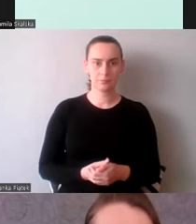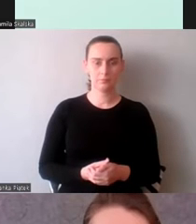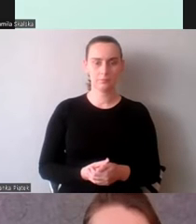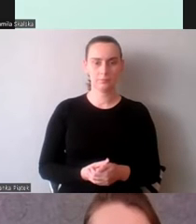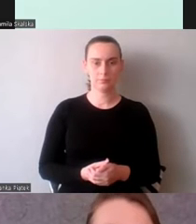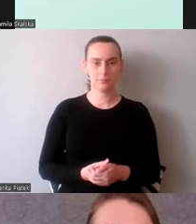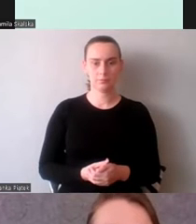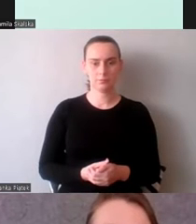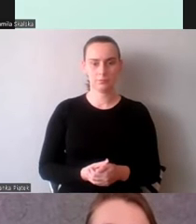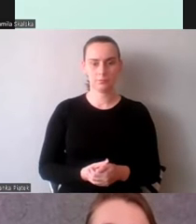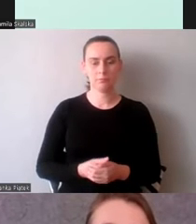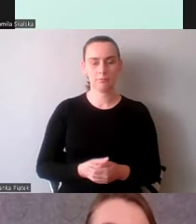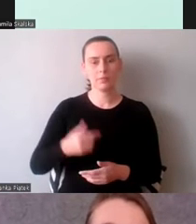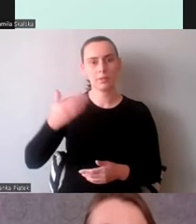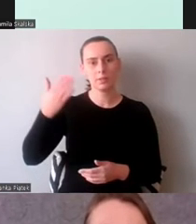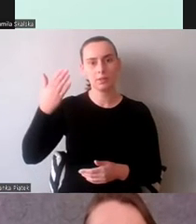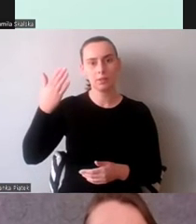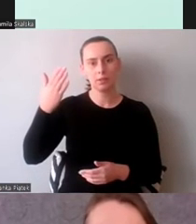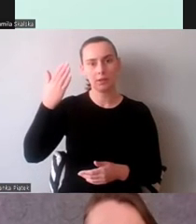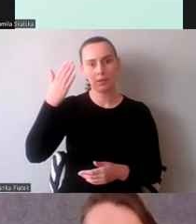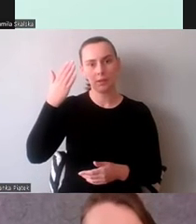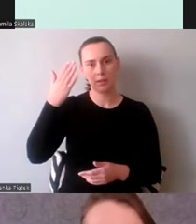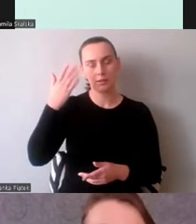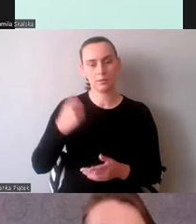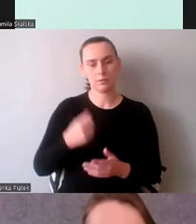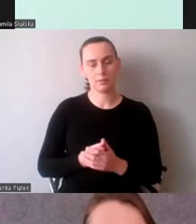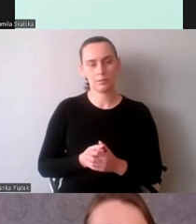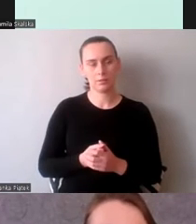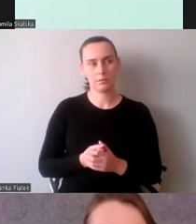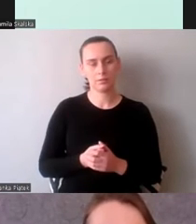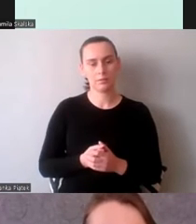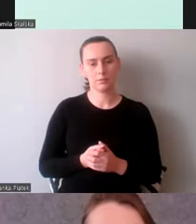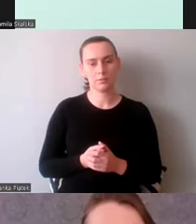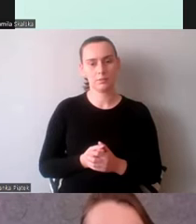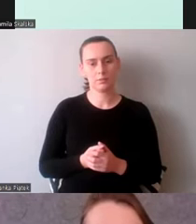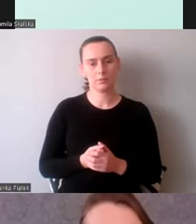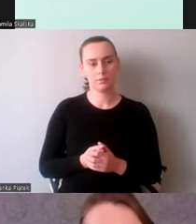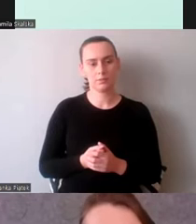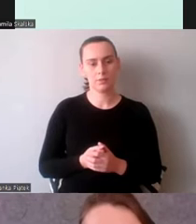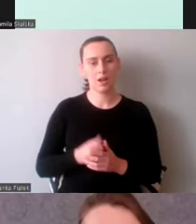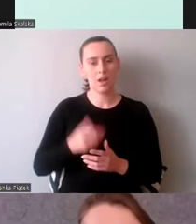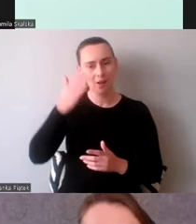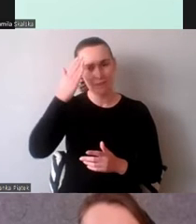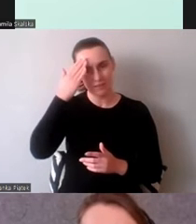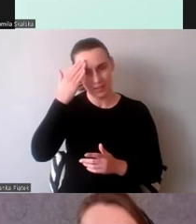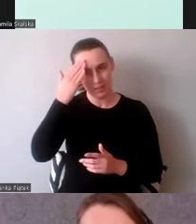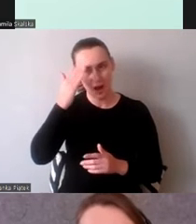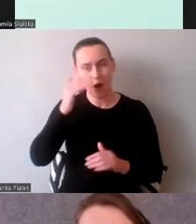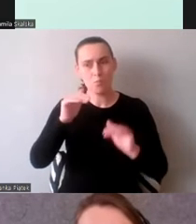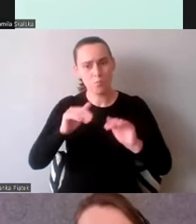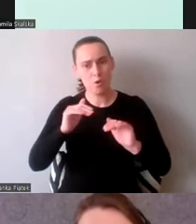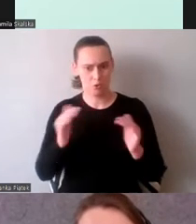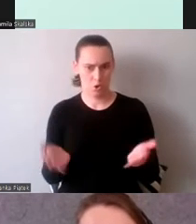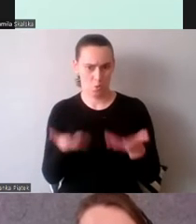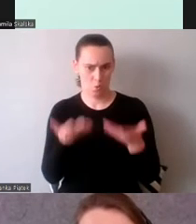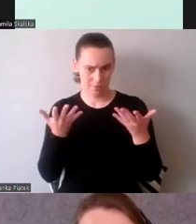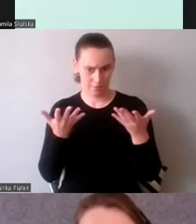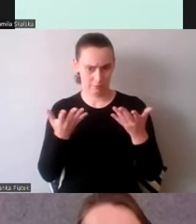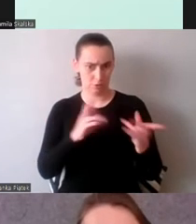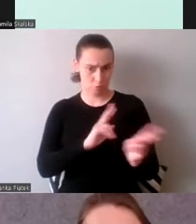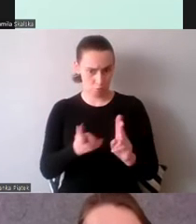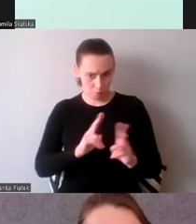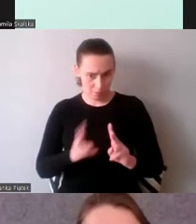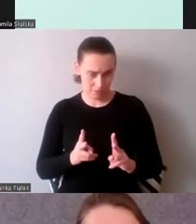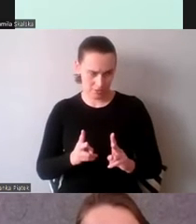Wiedza może, ale nie musi ułatwić tłumaczenia, ale z pewnością